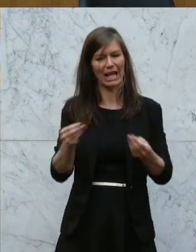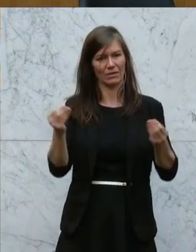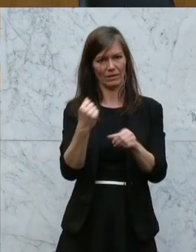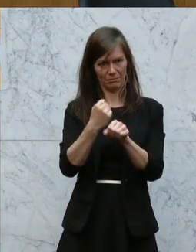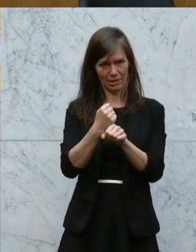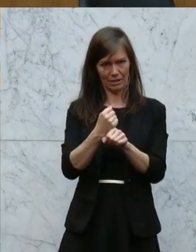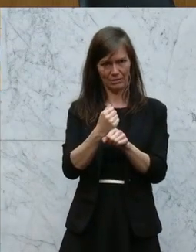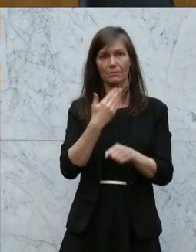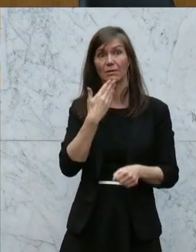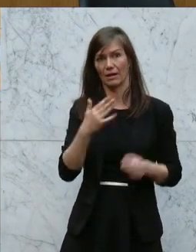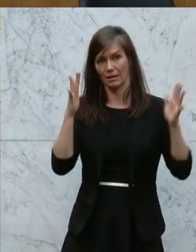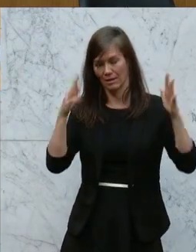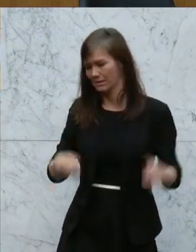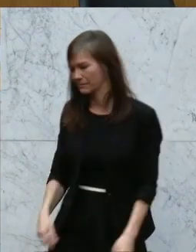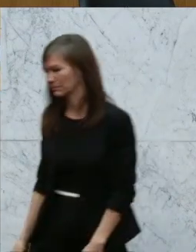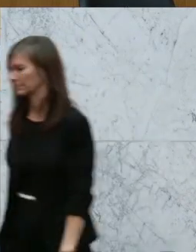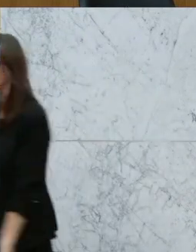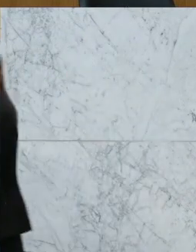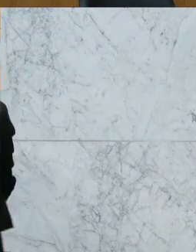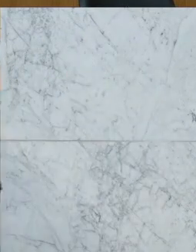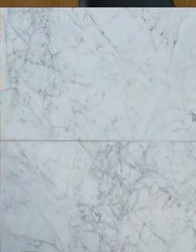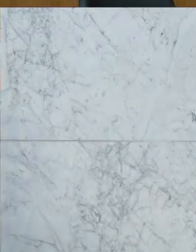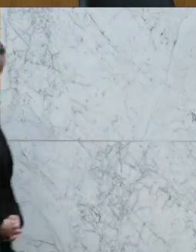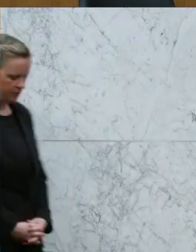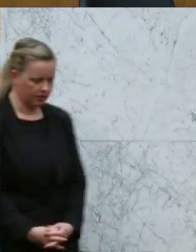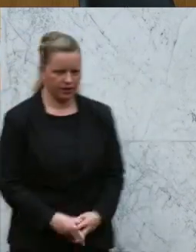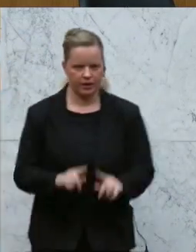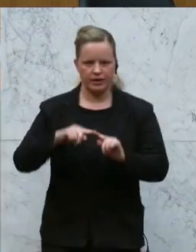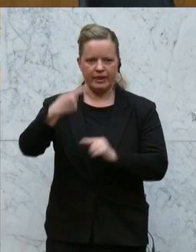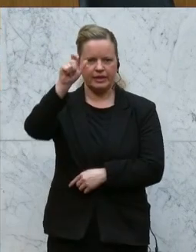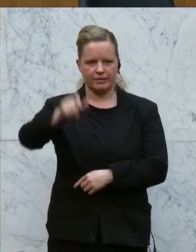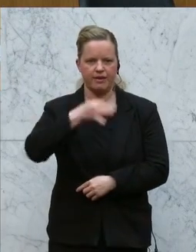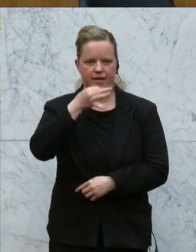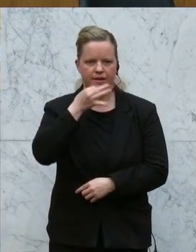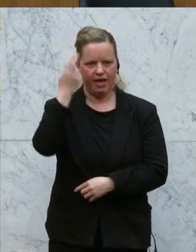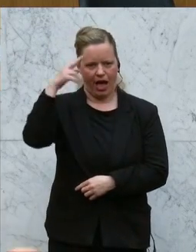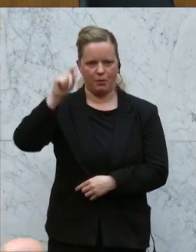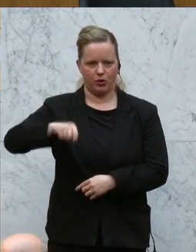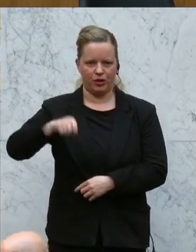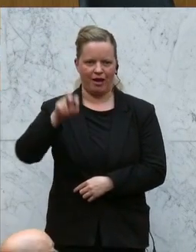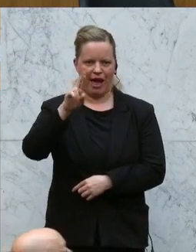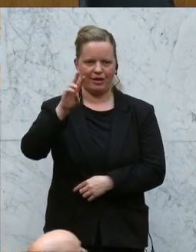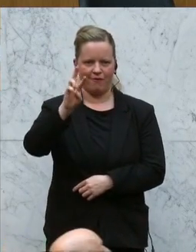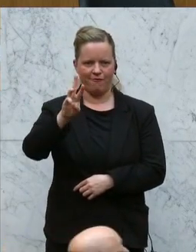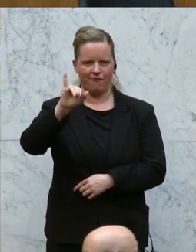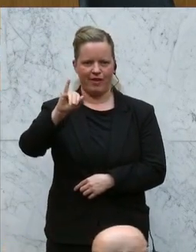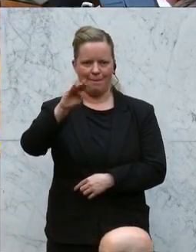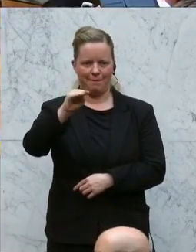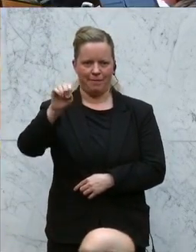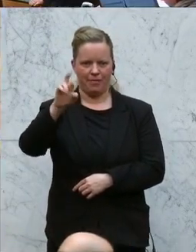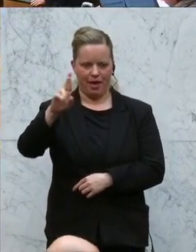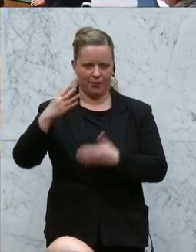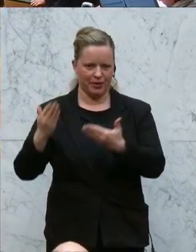Die Regierung habe mit der Gießkanne die Inflation noch weiter befeuert, kritisiert NEOS-Klubobfrau Beate Meinl-Reisinger.